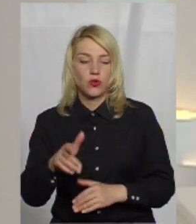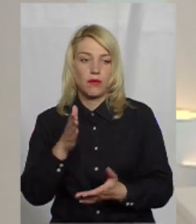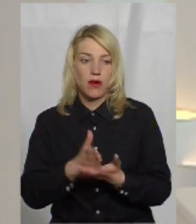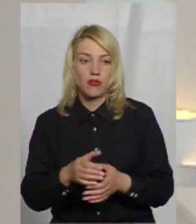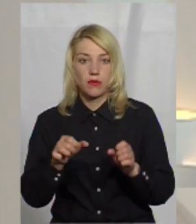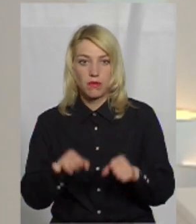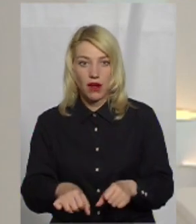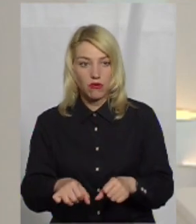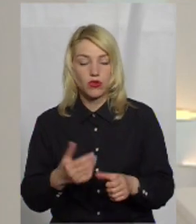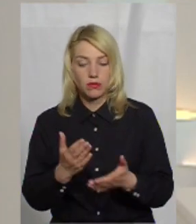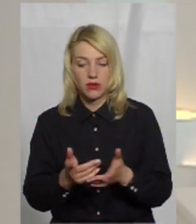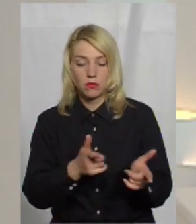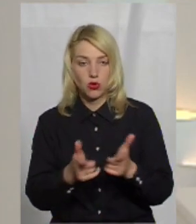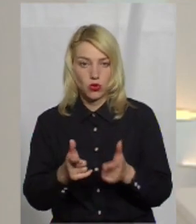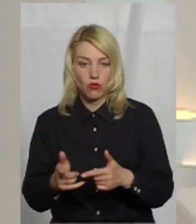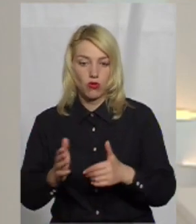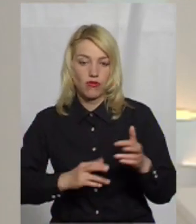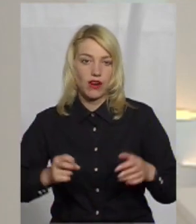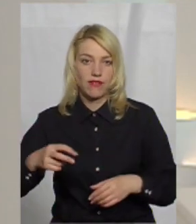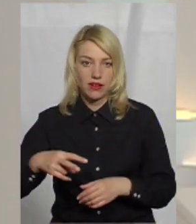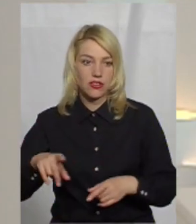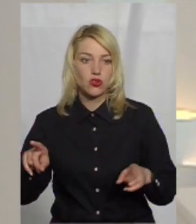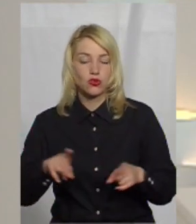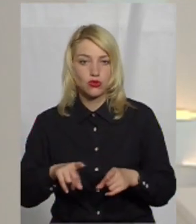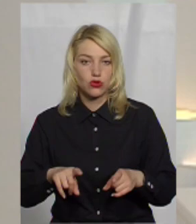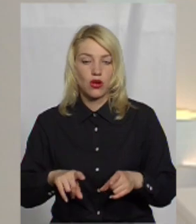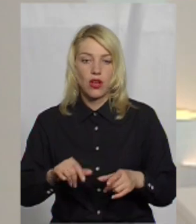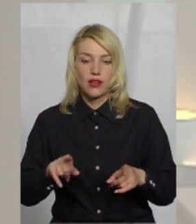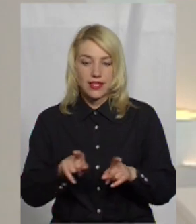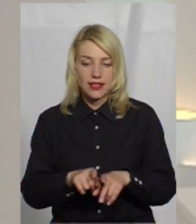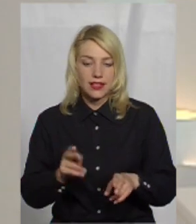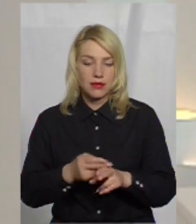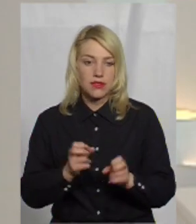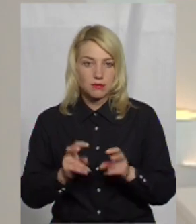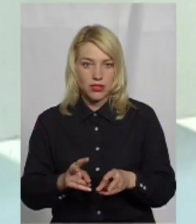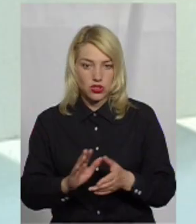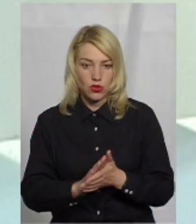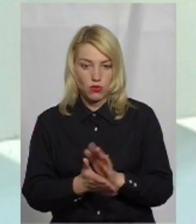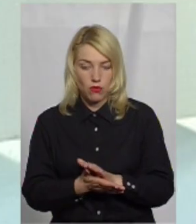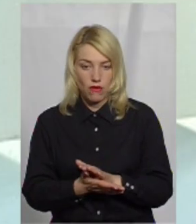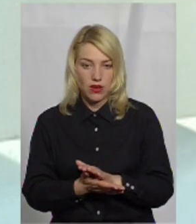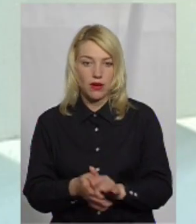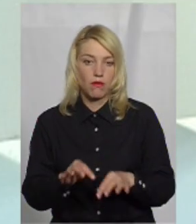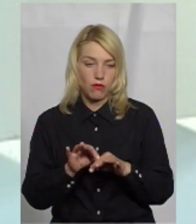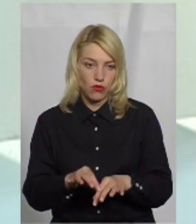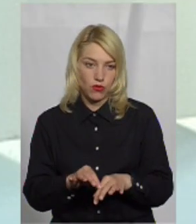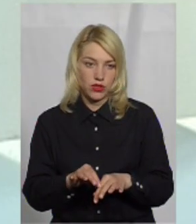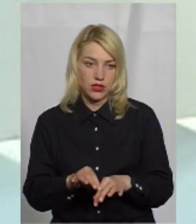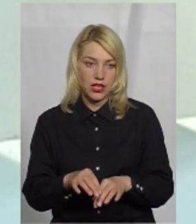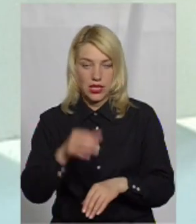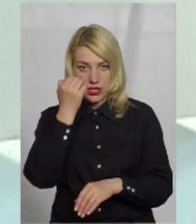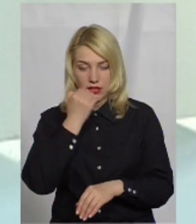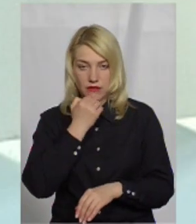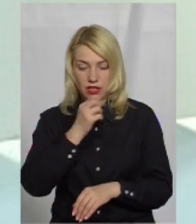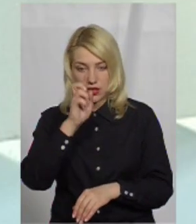відповідну підготовку і кваліфікацію, щоб навіть у таких небезпечних умовах проводити роботу? Завдяки